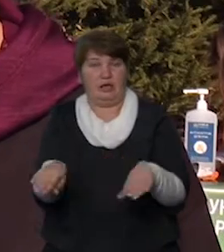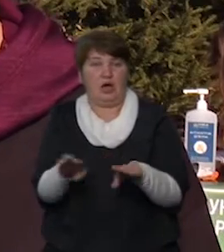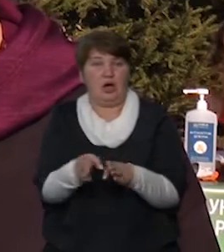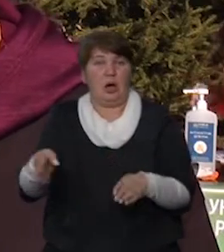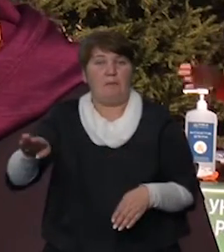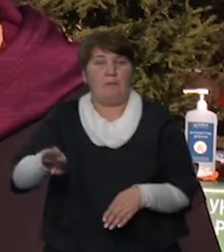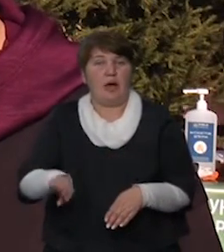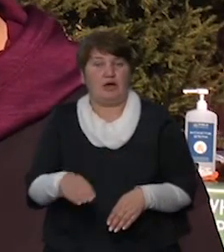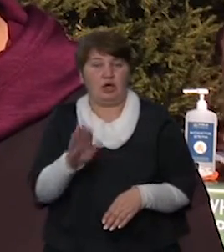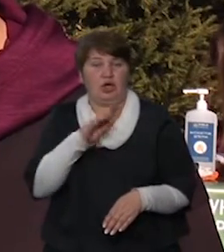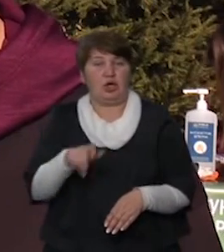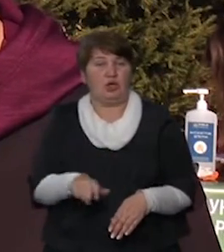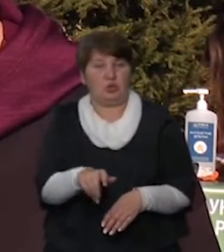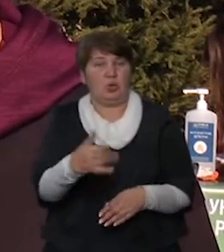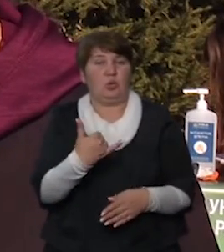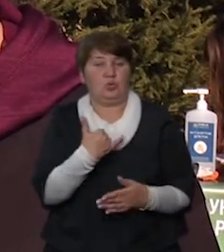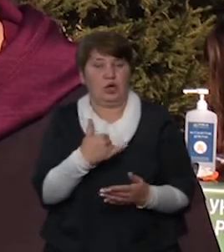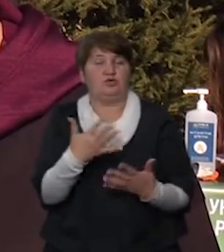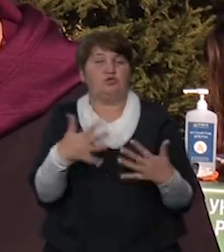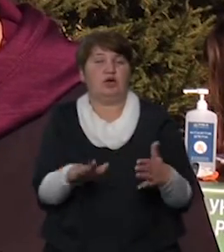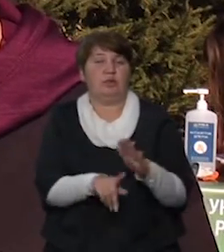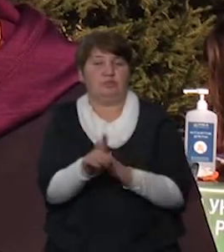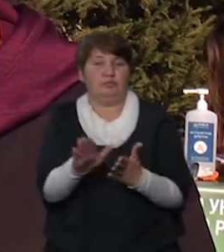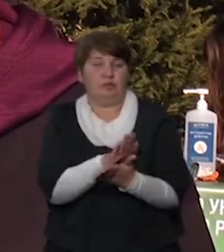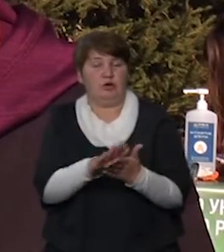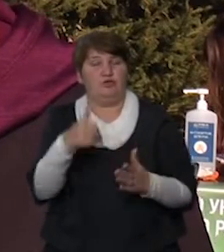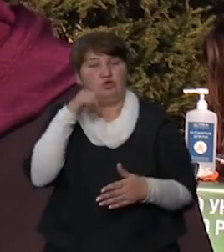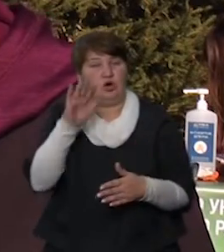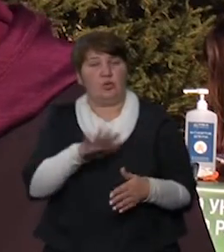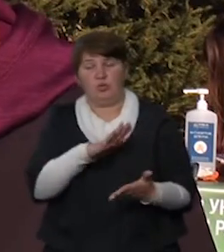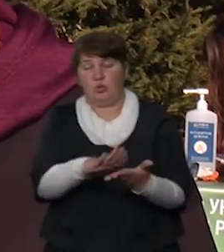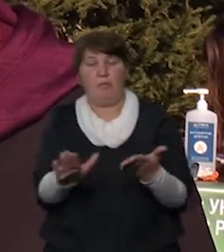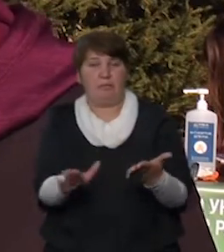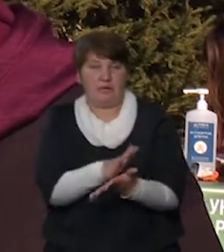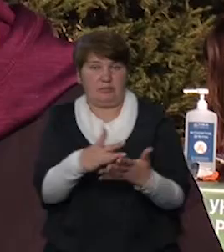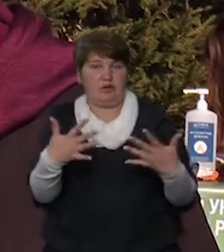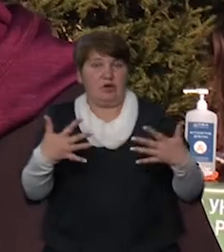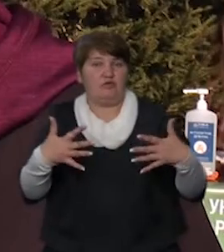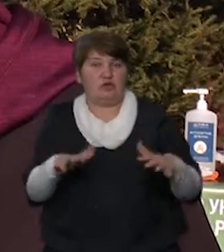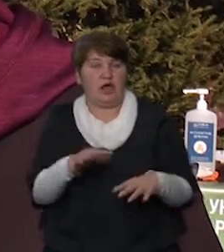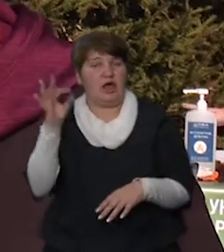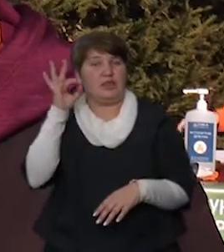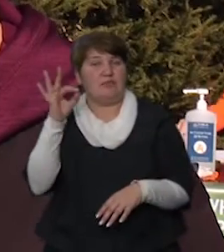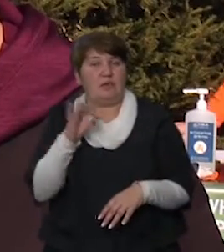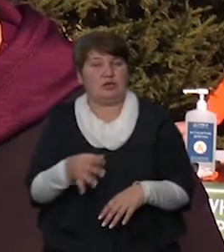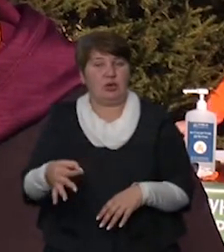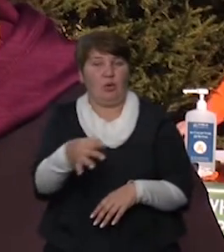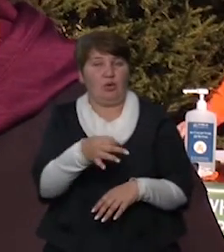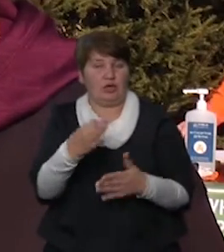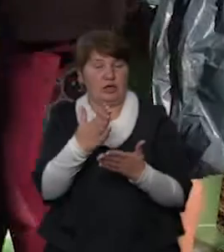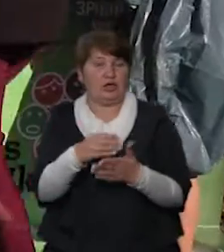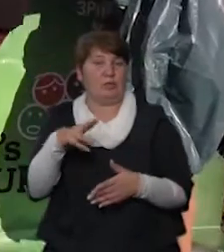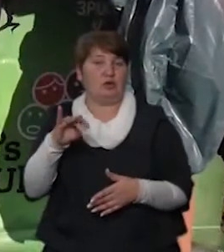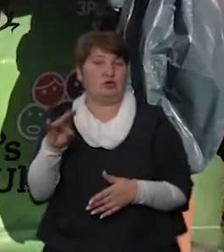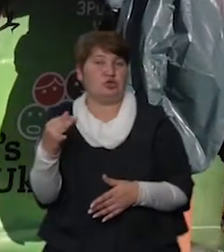вже в нас на локаціях прибирають. Вчора було прибрано так зване в народі Німецьке озеро, яке знаходиться на Пасічній.